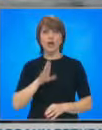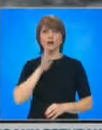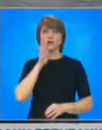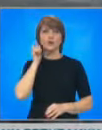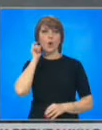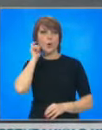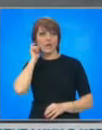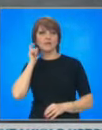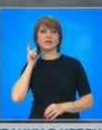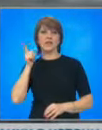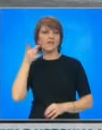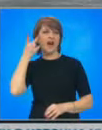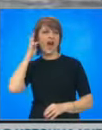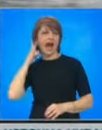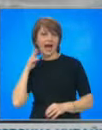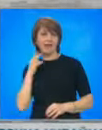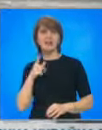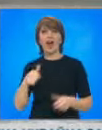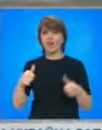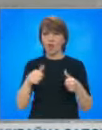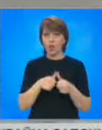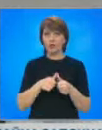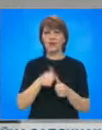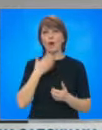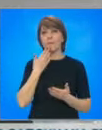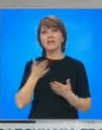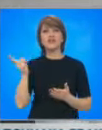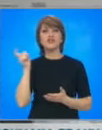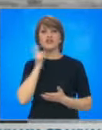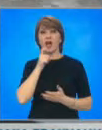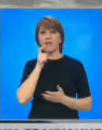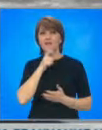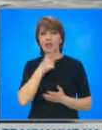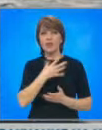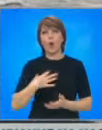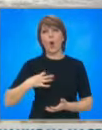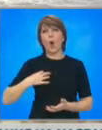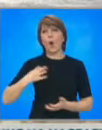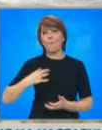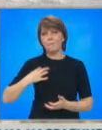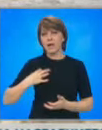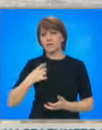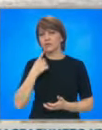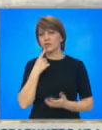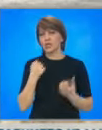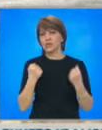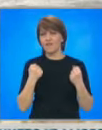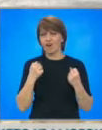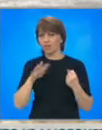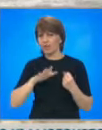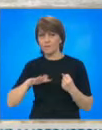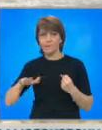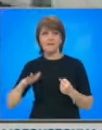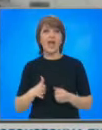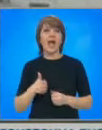Южна Англия, включително столицата Лондон, е обявен червен код, което означава опасност за живота от летящи предмети. Голяма част